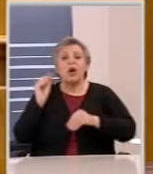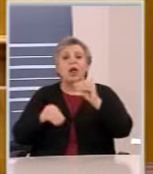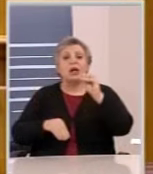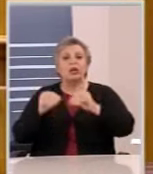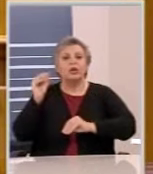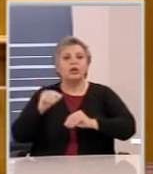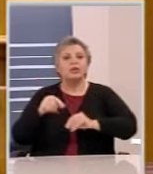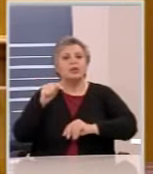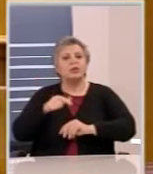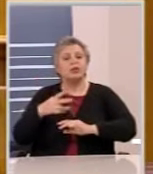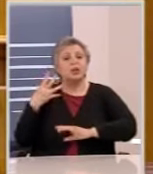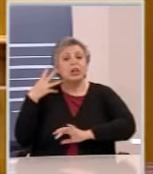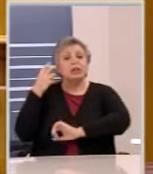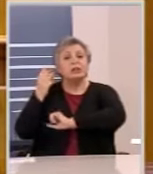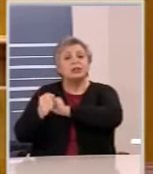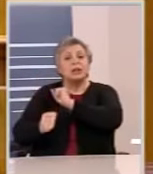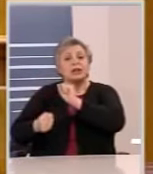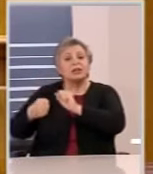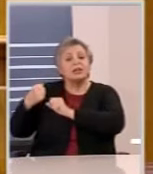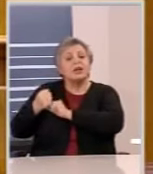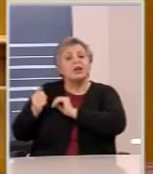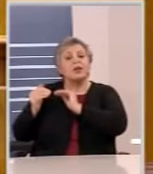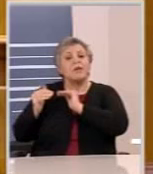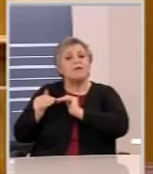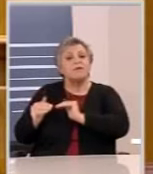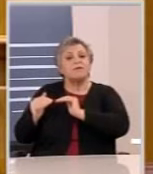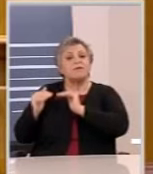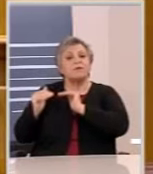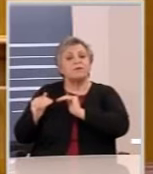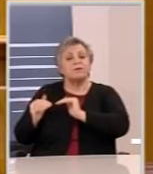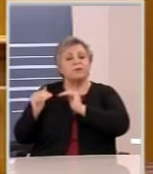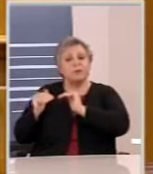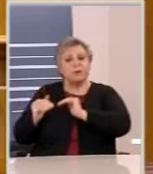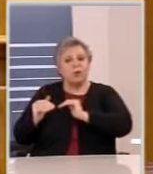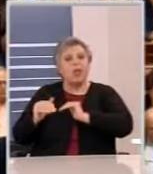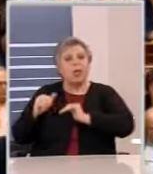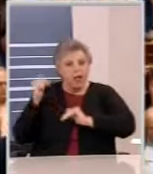έτη και αυτές δεν θα γίνονται παρά θα γίνουν στην ώρα τους.